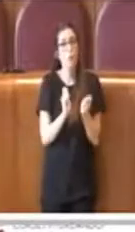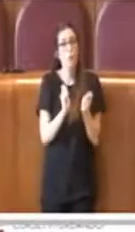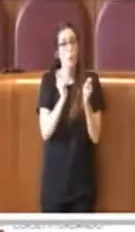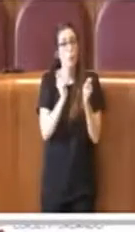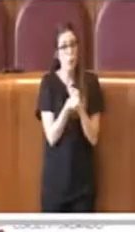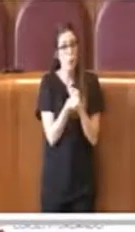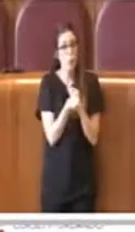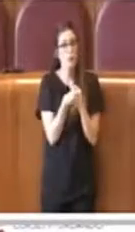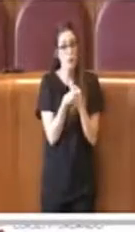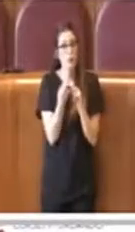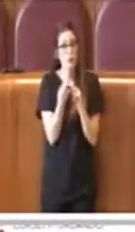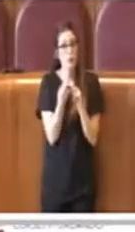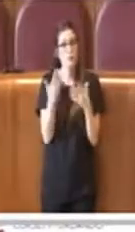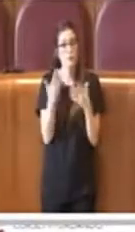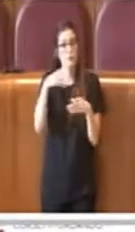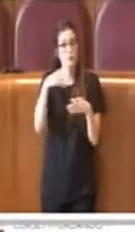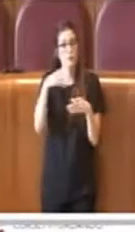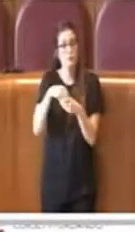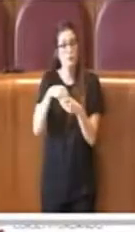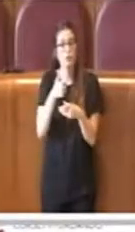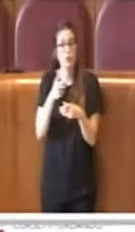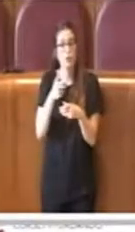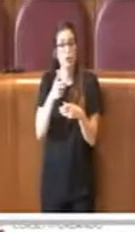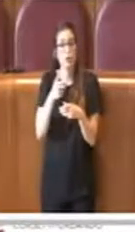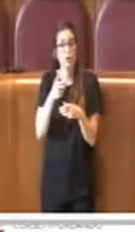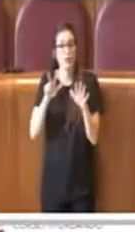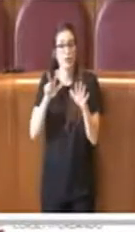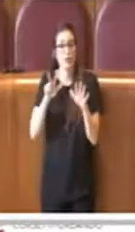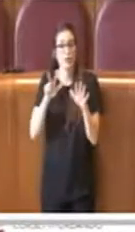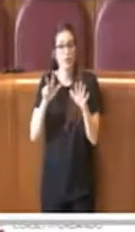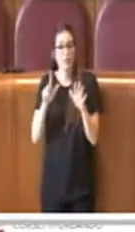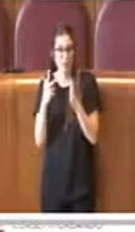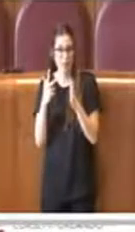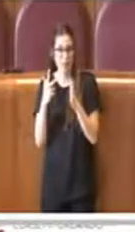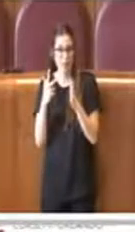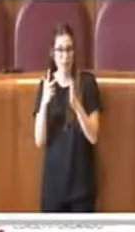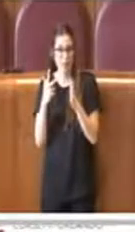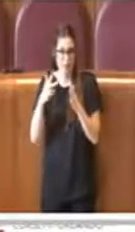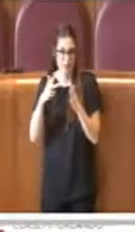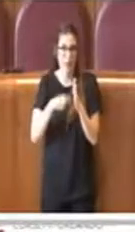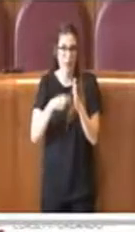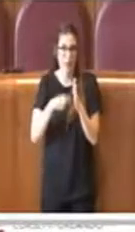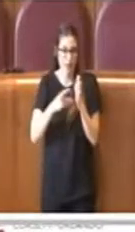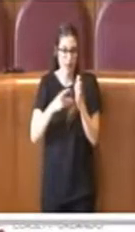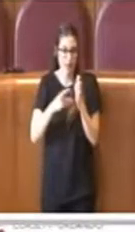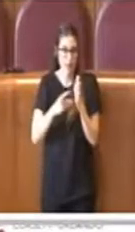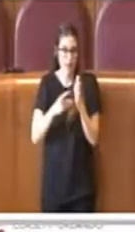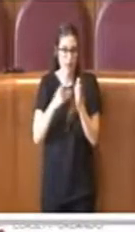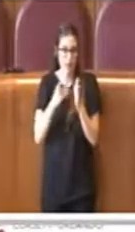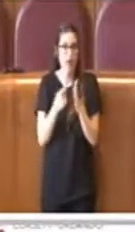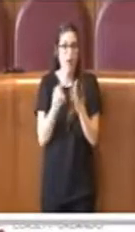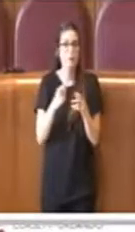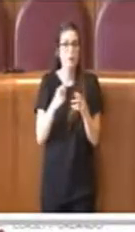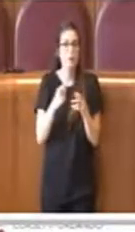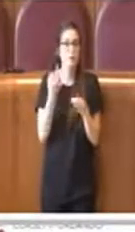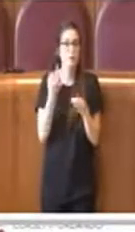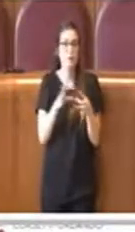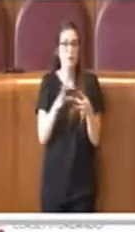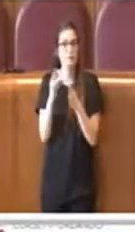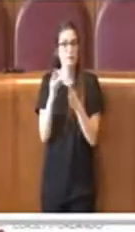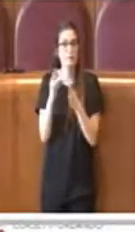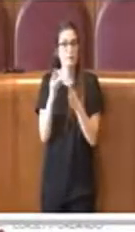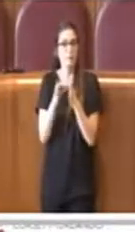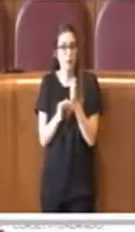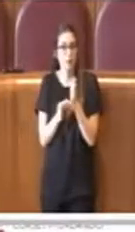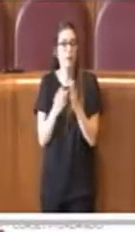delibera 183 del regolamento del Consiglio, che riguarda la modifica del regolamento del Consiglio. È